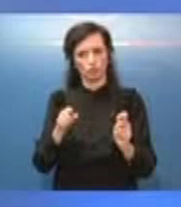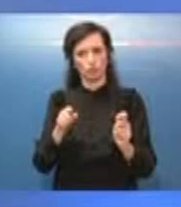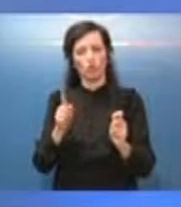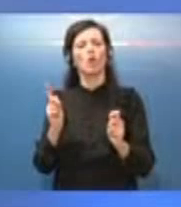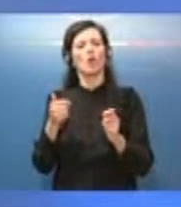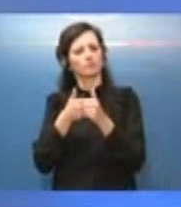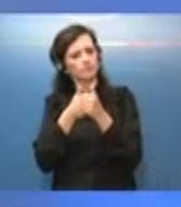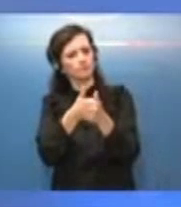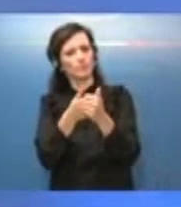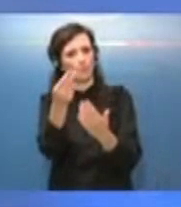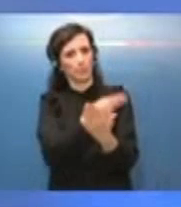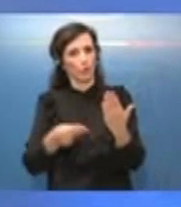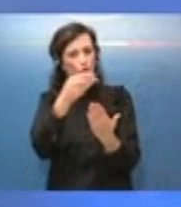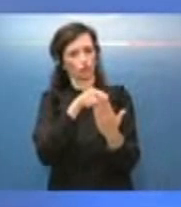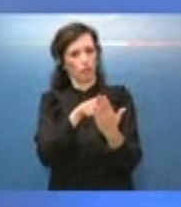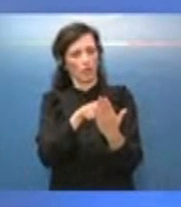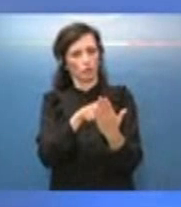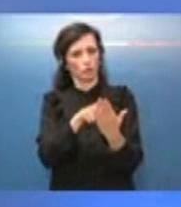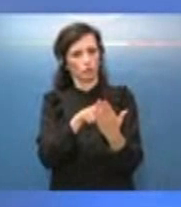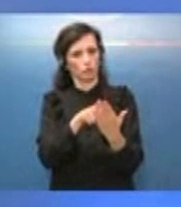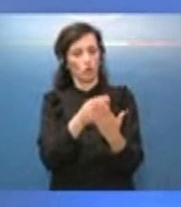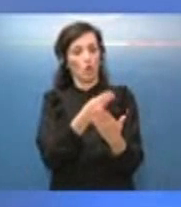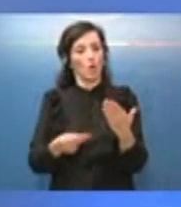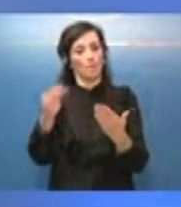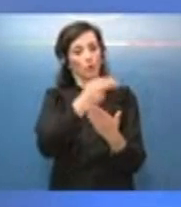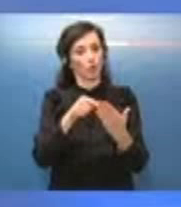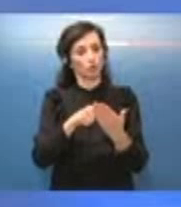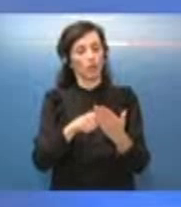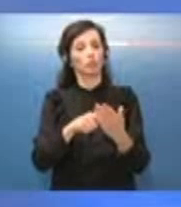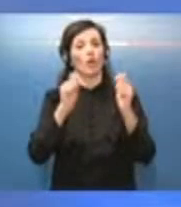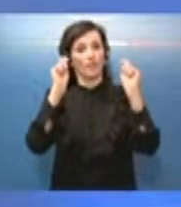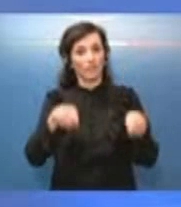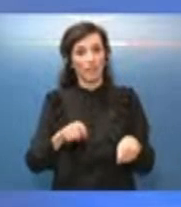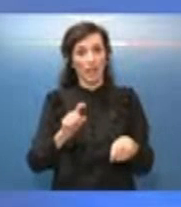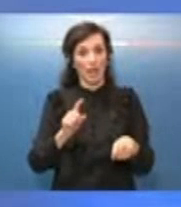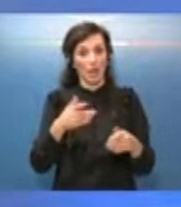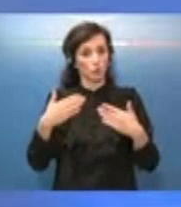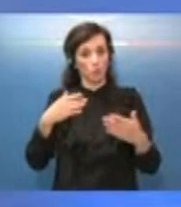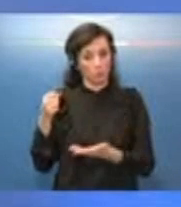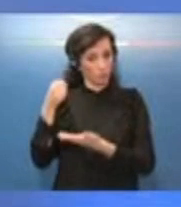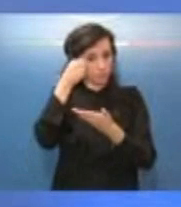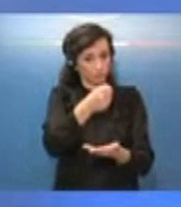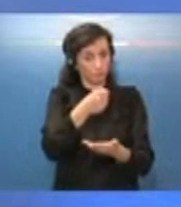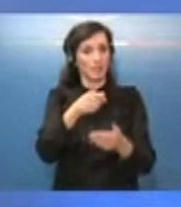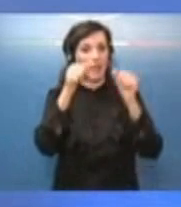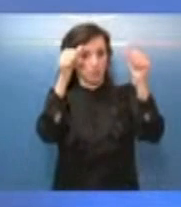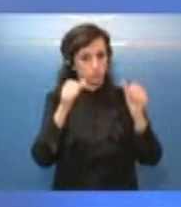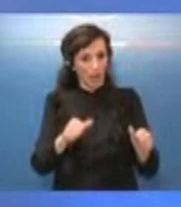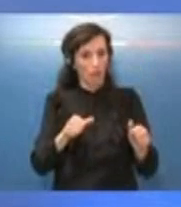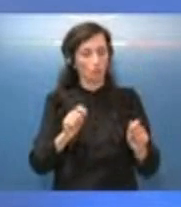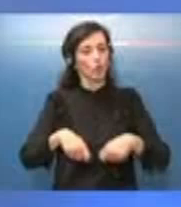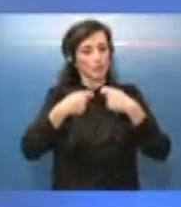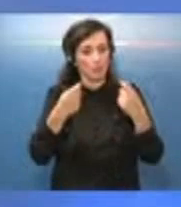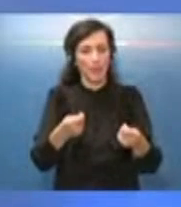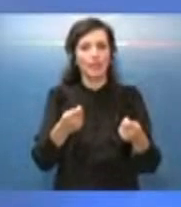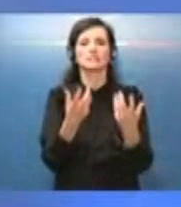progetto esattamente dal momento del primo esborso al bando alla spesa